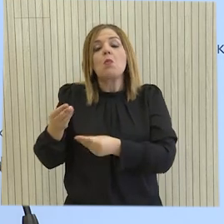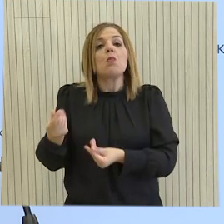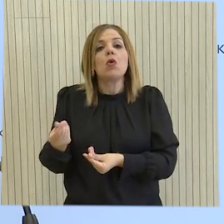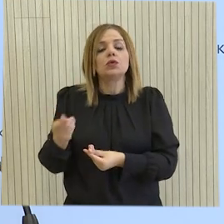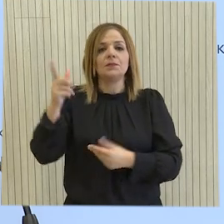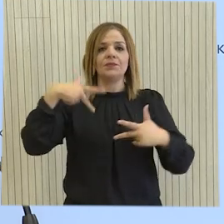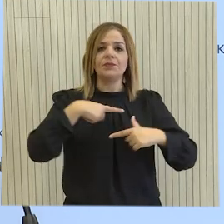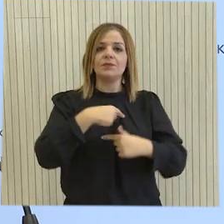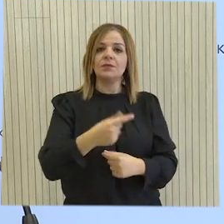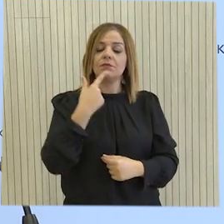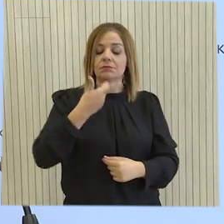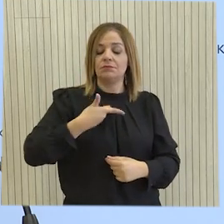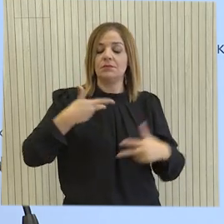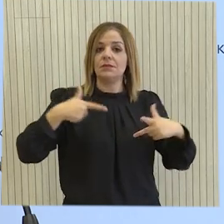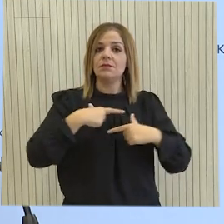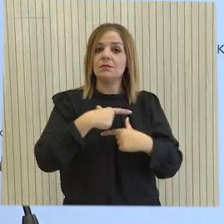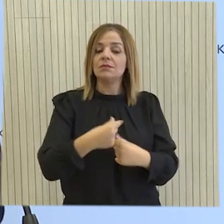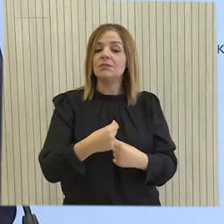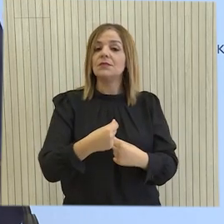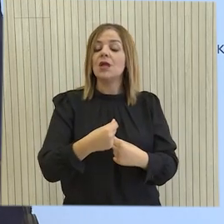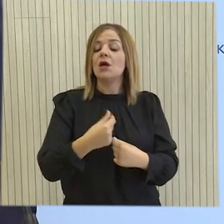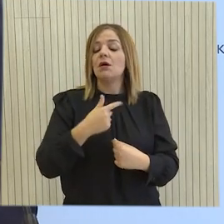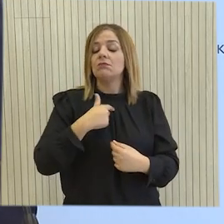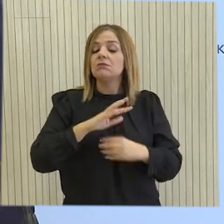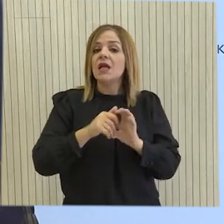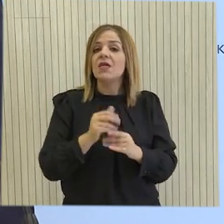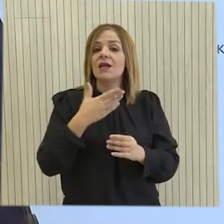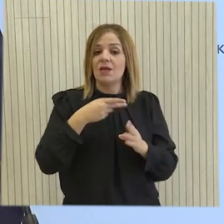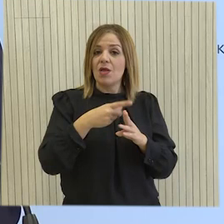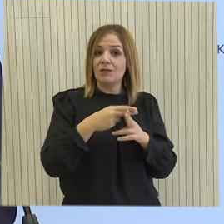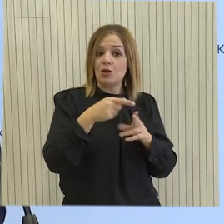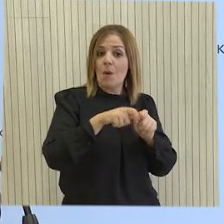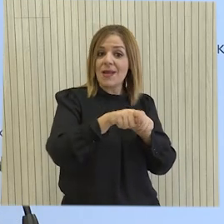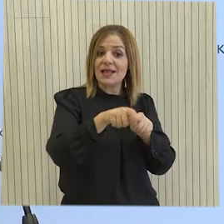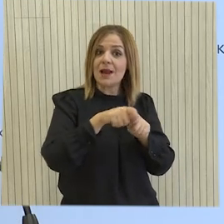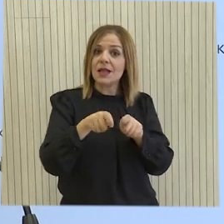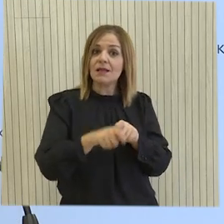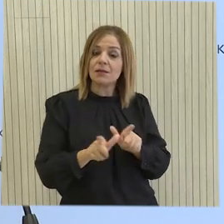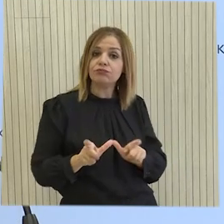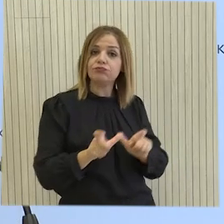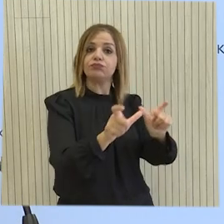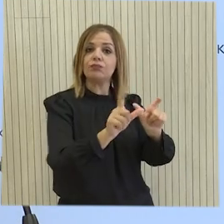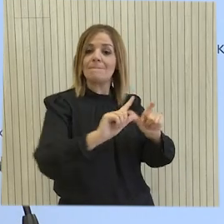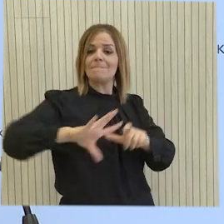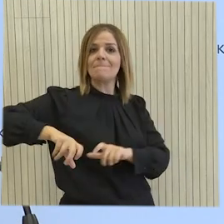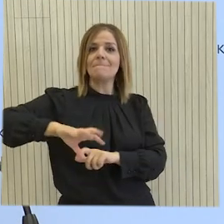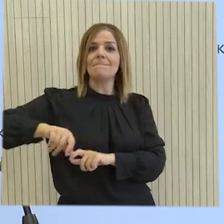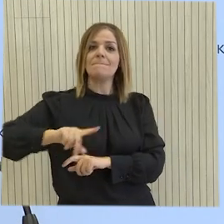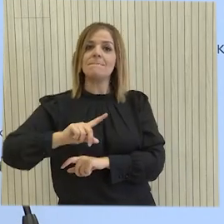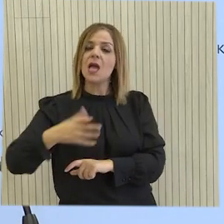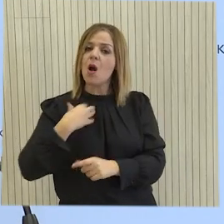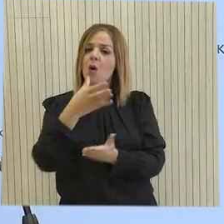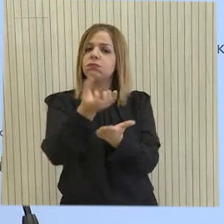Προφανώς αντιλαμβάνεστε, αυτό που ενδιαφέρει την κυβέρνηση είναι η ουσία, και αυτά τα νομικά μέτρα να έχουν αντίκρισμα τους, ώστε να αποτρέψουν τον εσφαιτερισμό. Έχουμε στοιχεία,